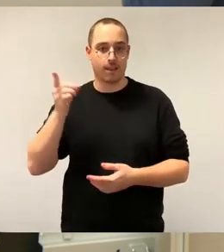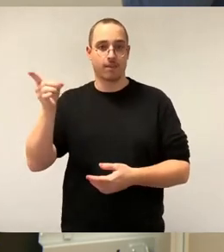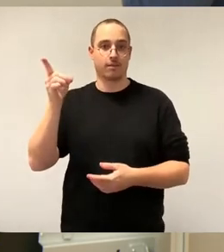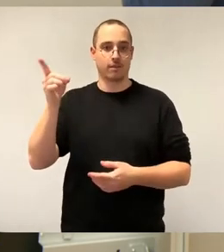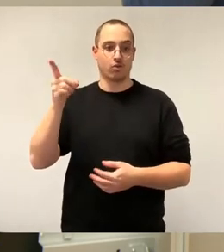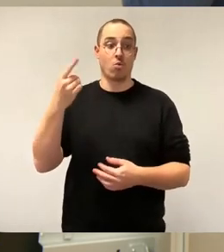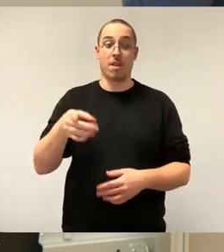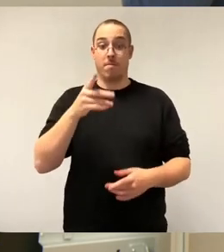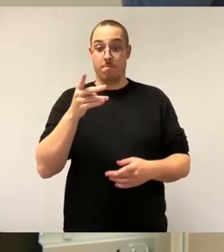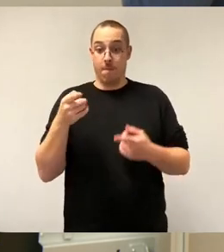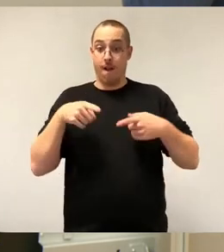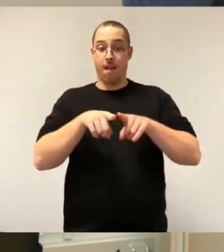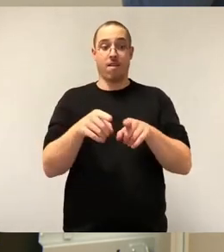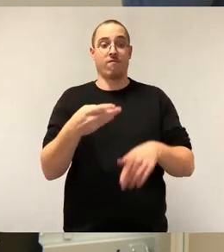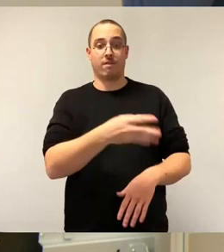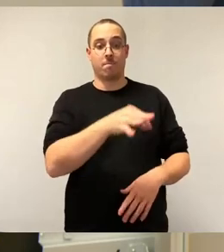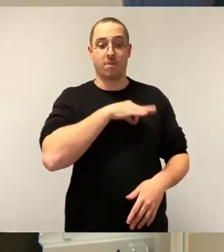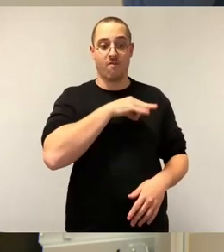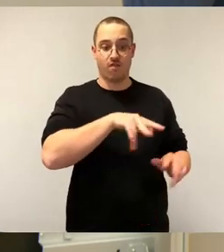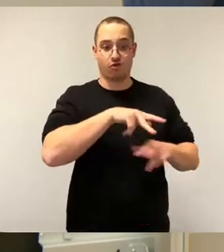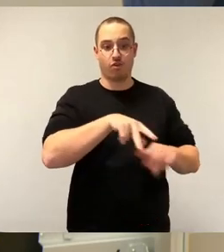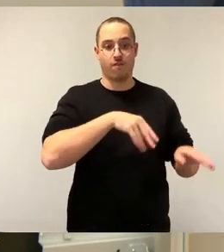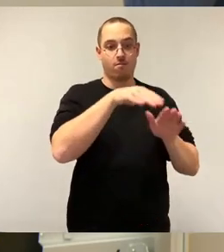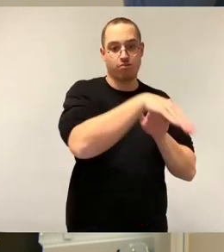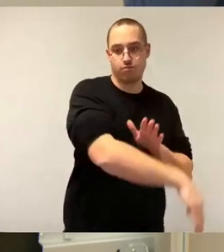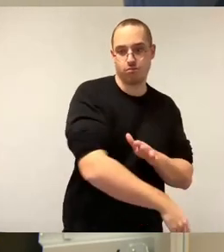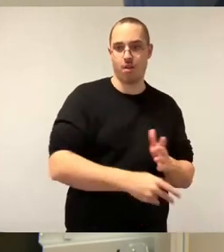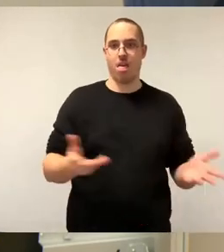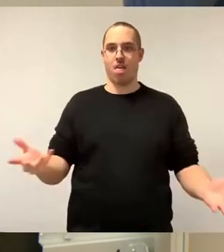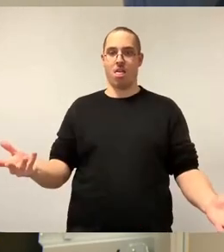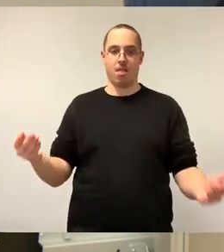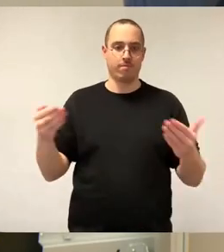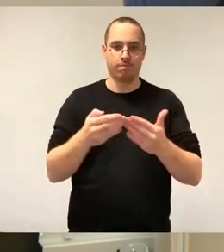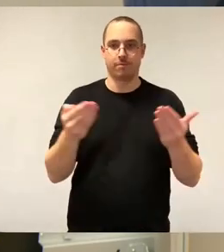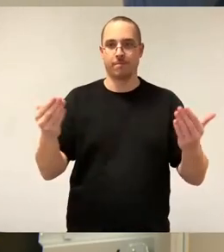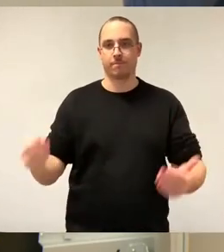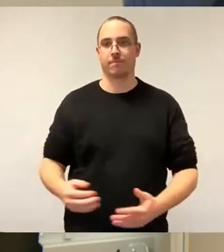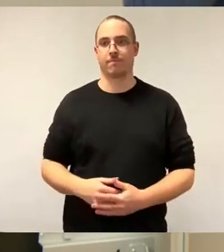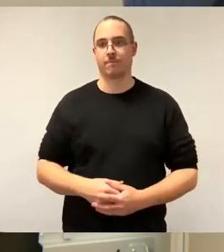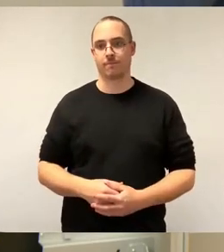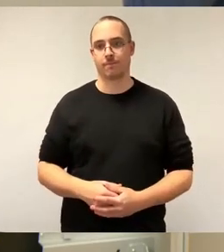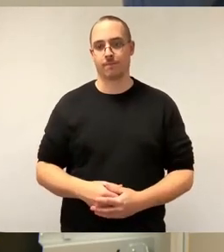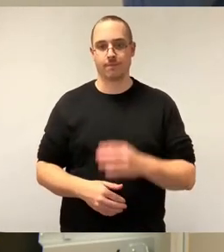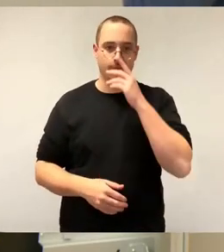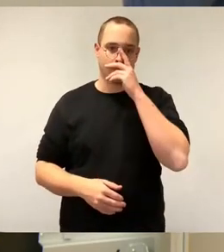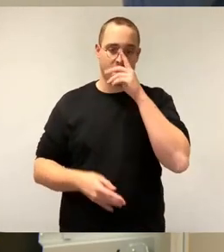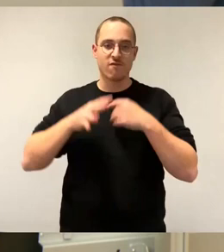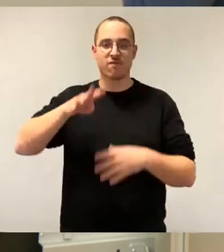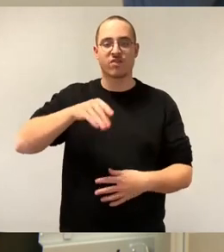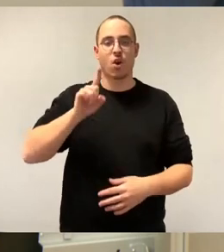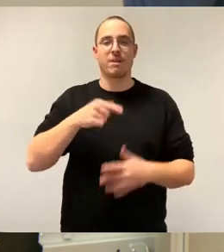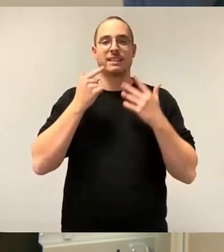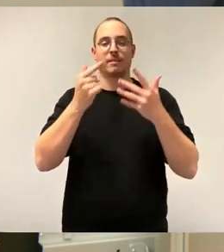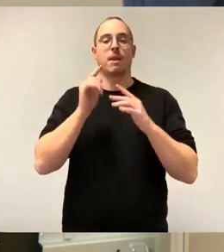runtergeht. 14,7 Millionen Euro sollen bei dem beiden Bauvorhaben zur Errichtung von